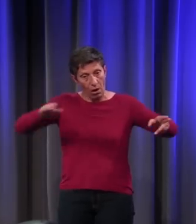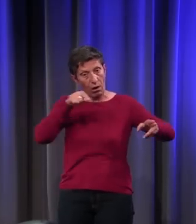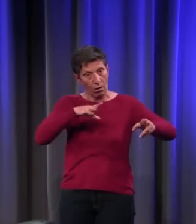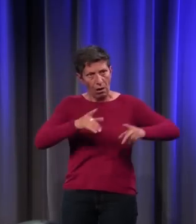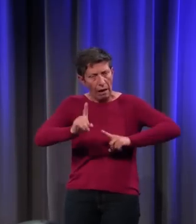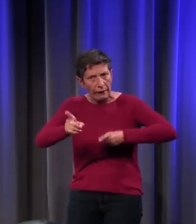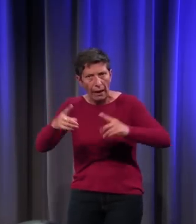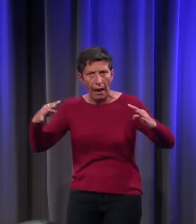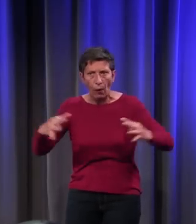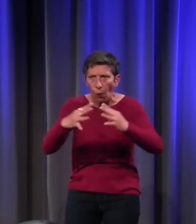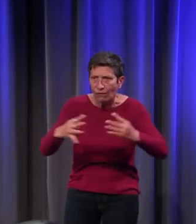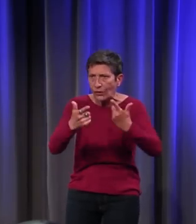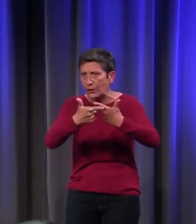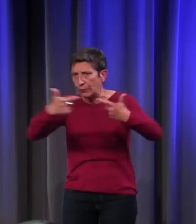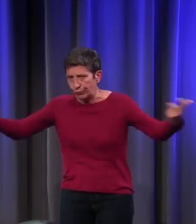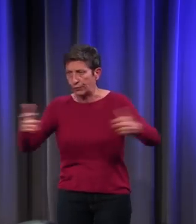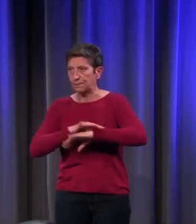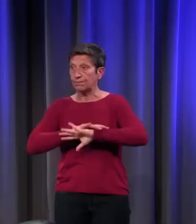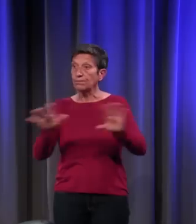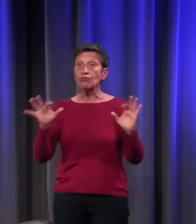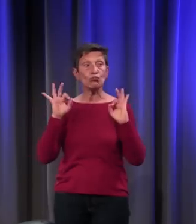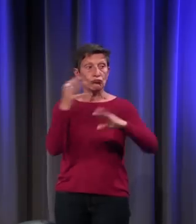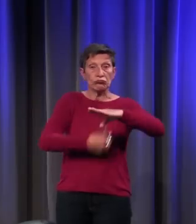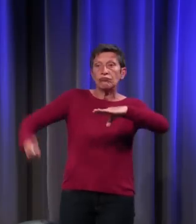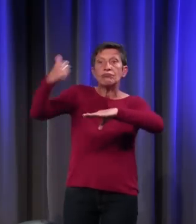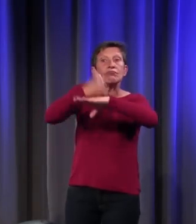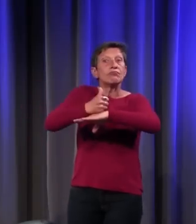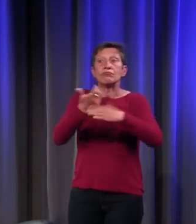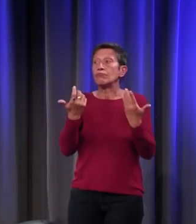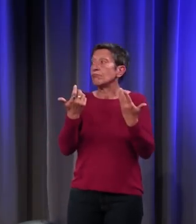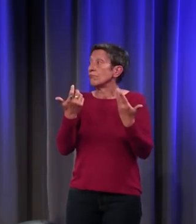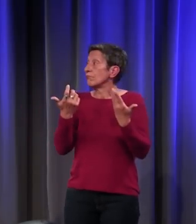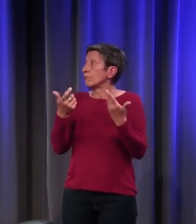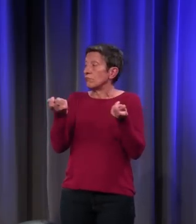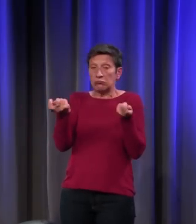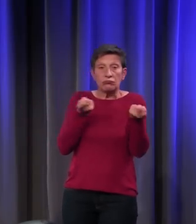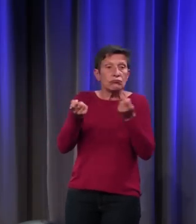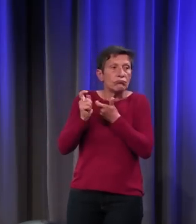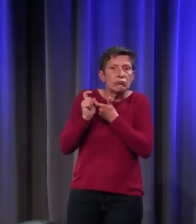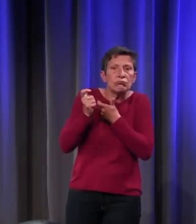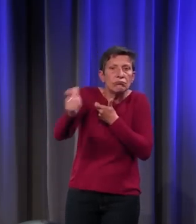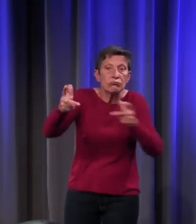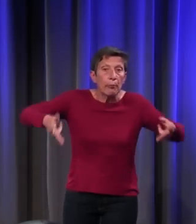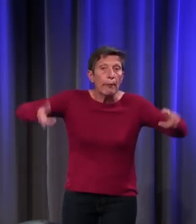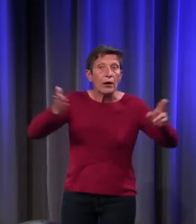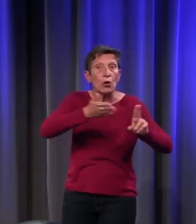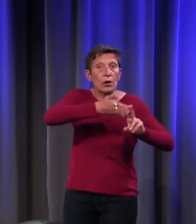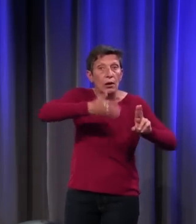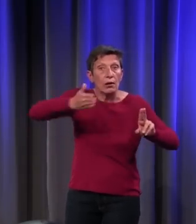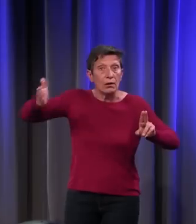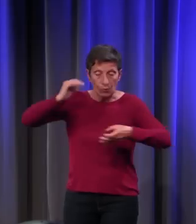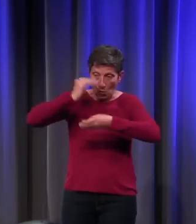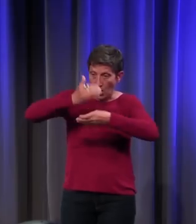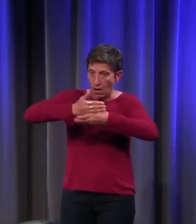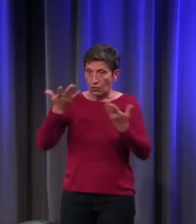est-ce que les gouvernants, les gouvernants qui se sont succédés pendant toutes ces époques de Moyen